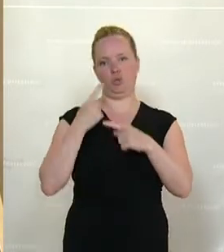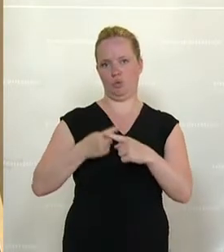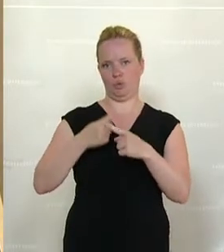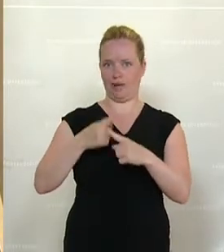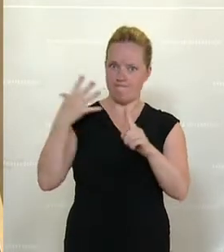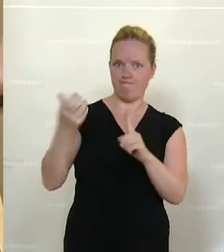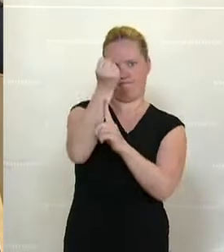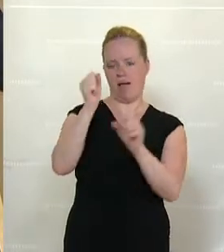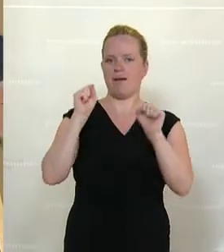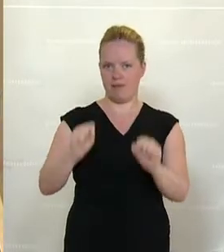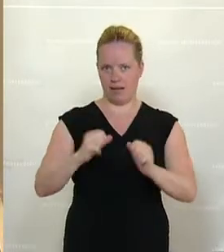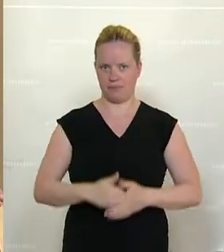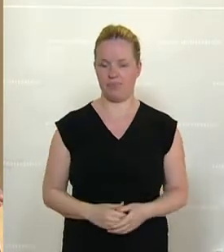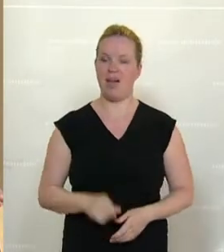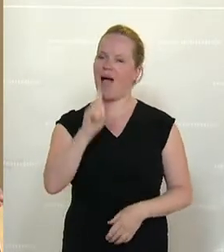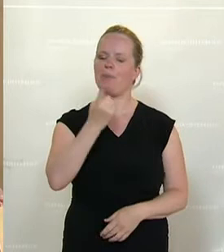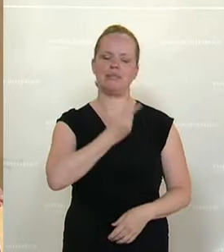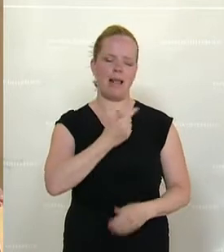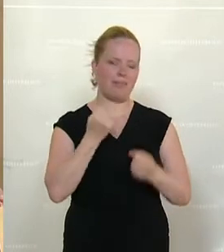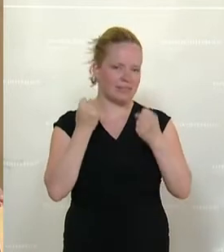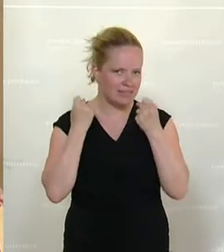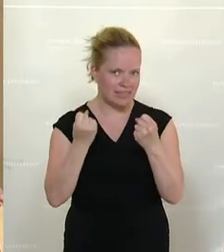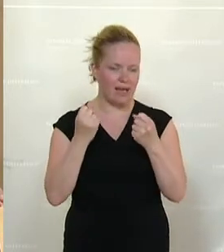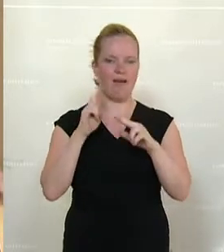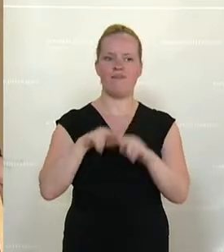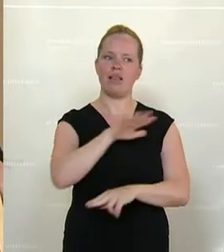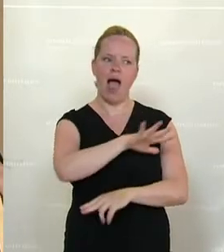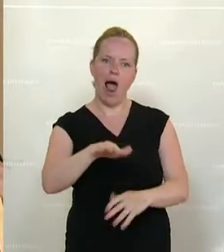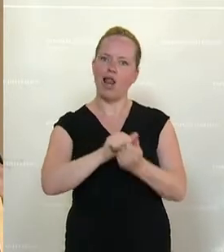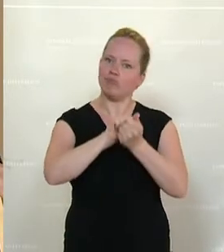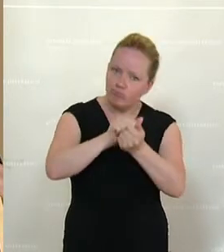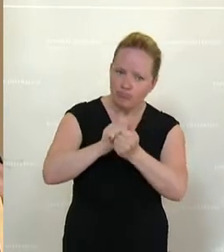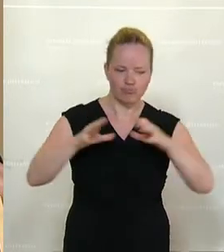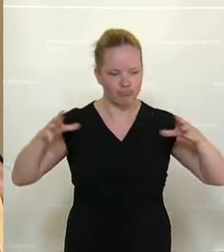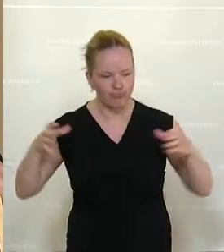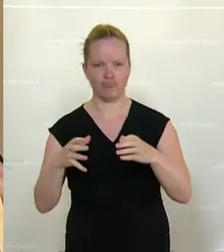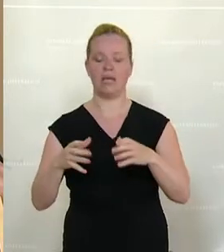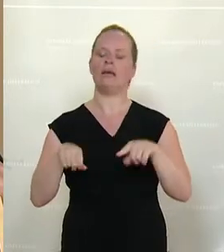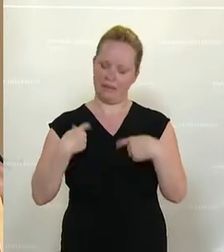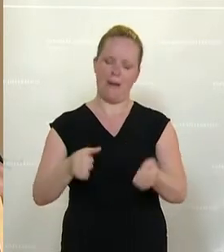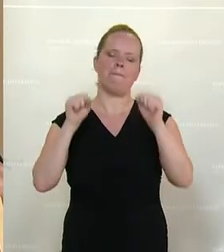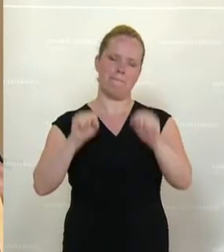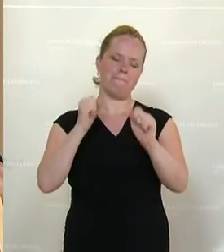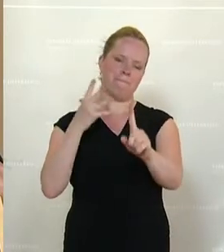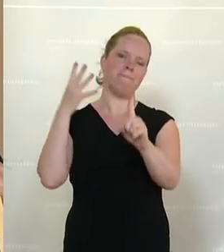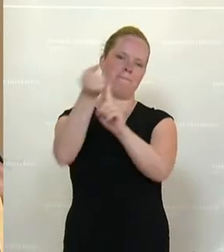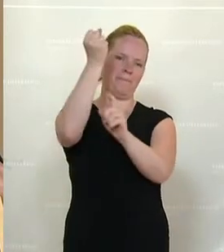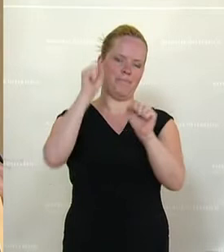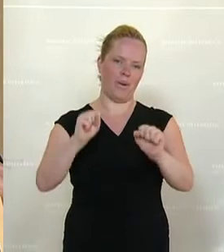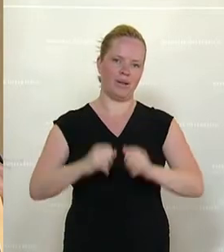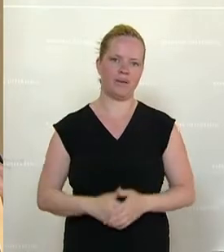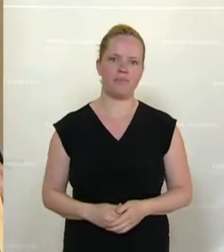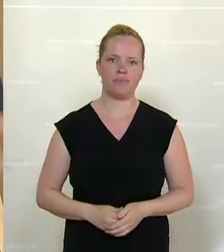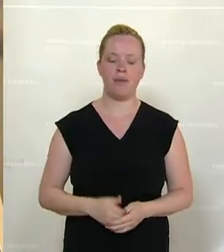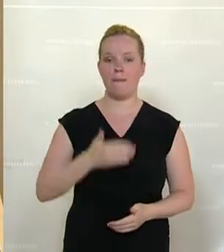erreichen können. Aber ich bin mir sicher, wenn wir auch hier alle an einem Strang ziehen, dass dies möglich sein wird. Meine